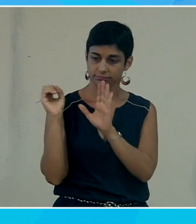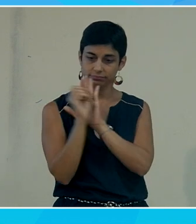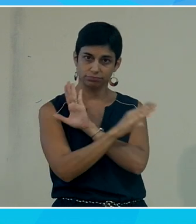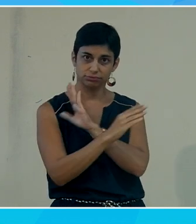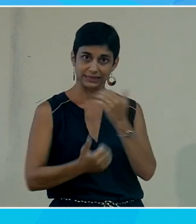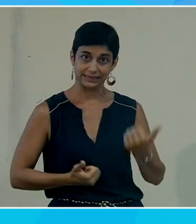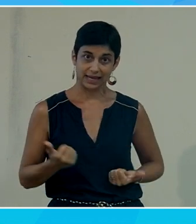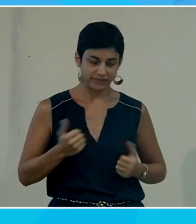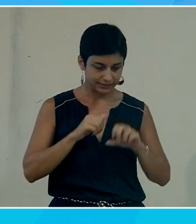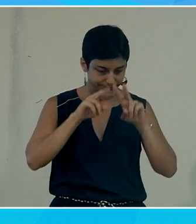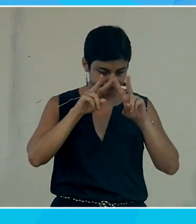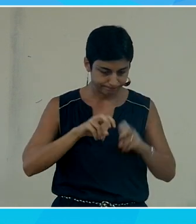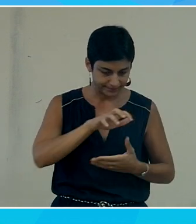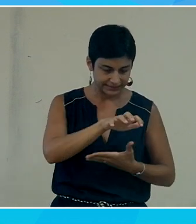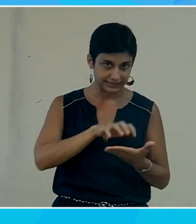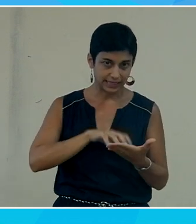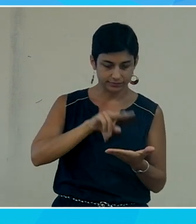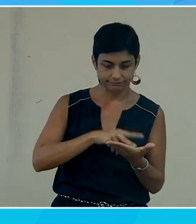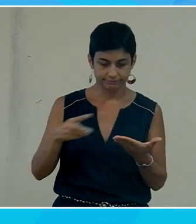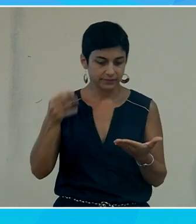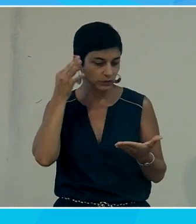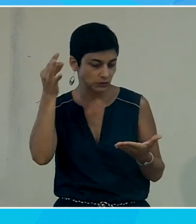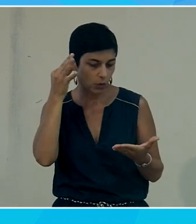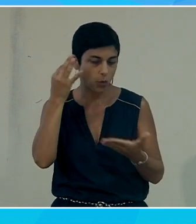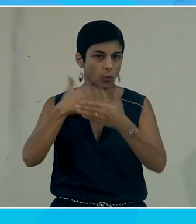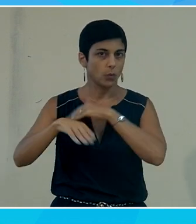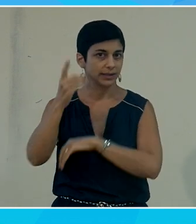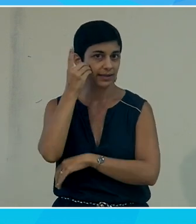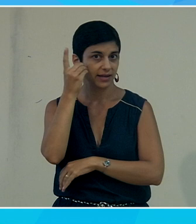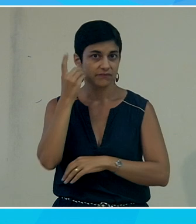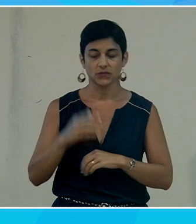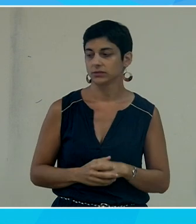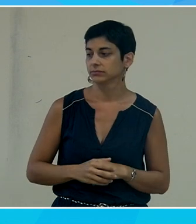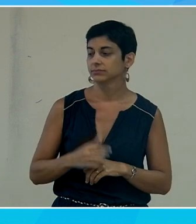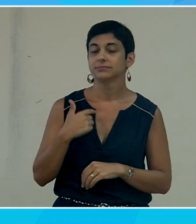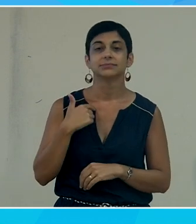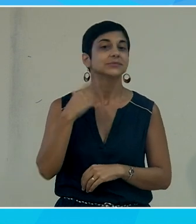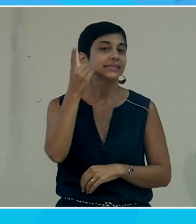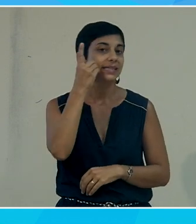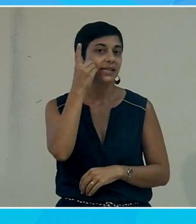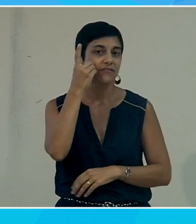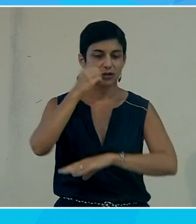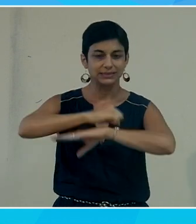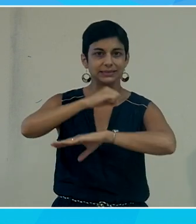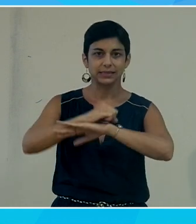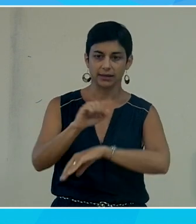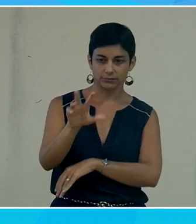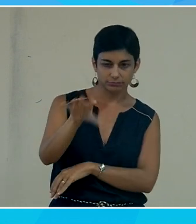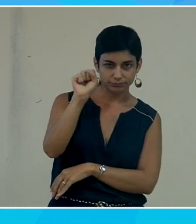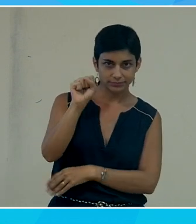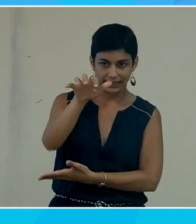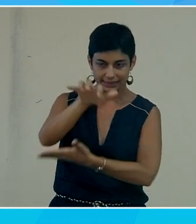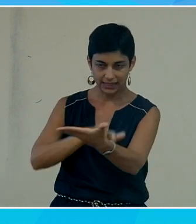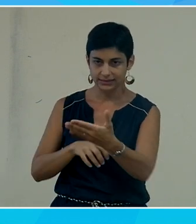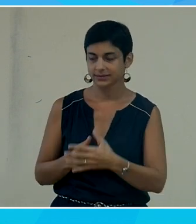ce texte et qui vont me restituer le texte sous forme sonore sur mon téléphone donc je vais scanner du texte avec mon téléphone et mon téléphone va lire l'information